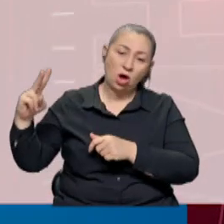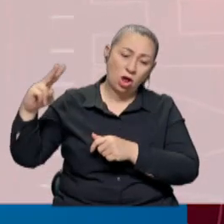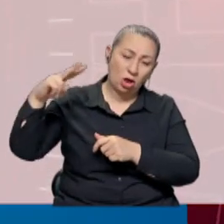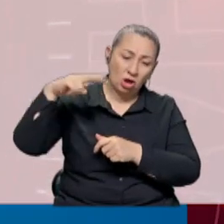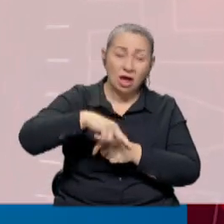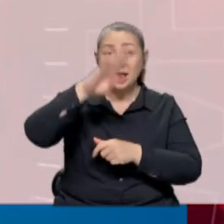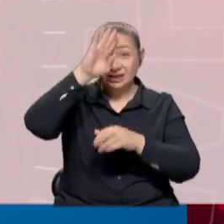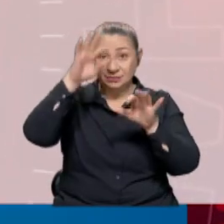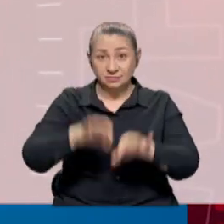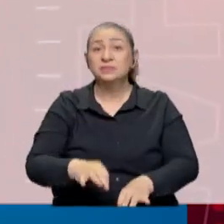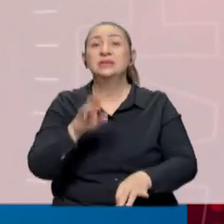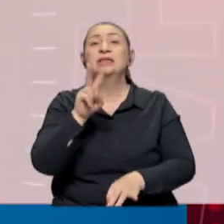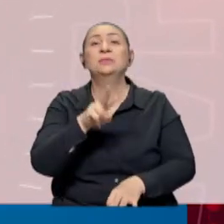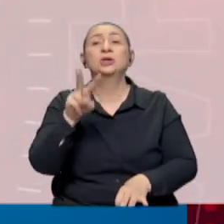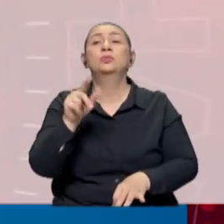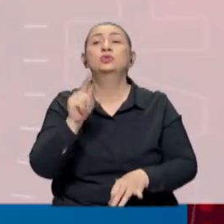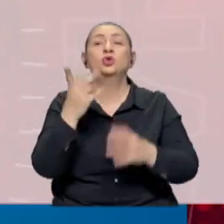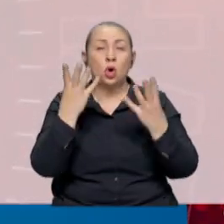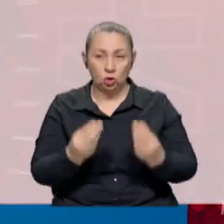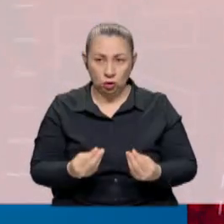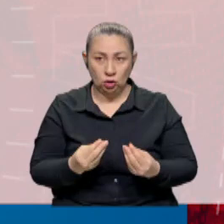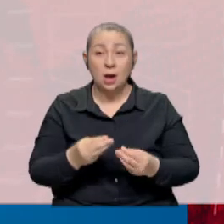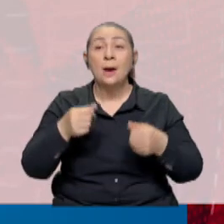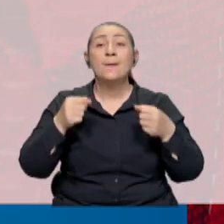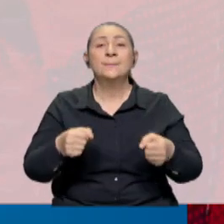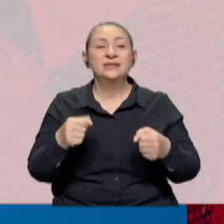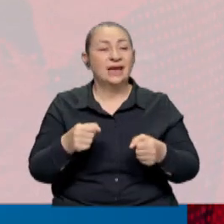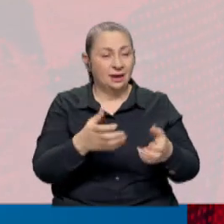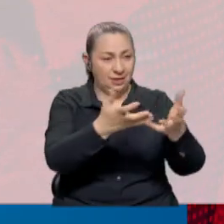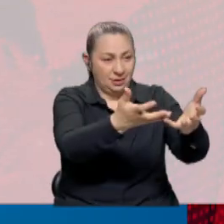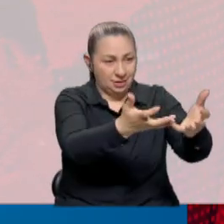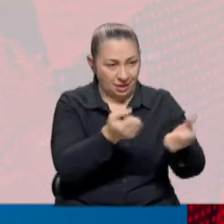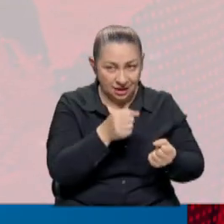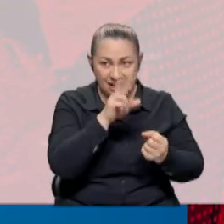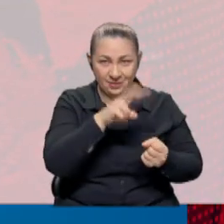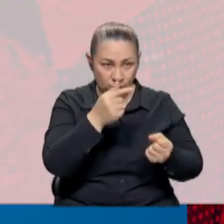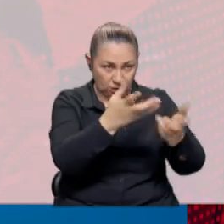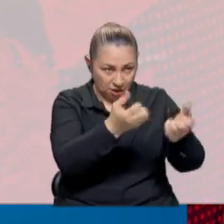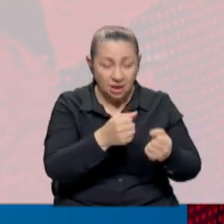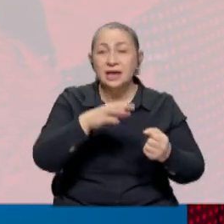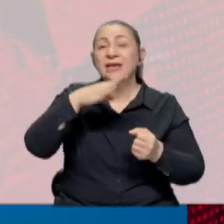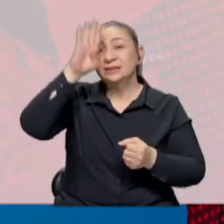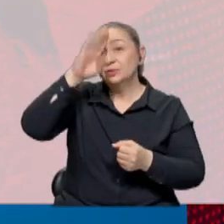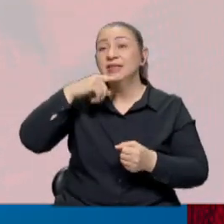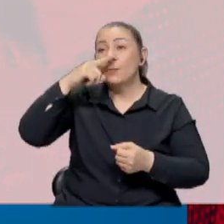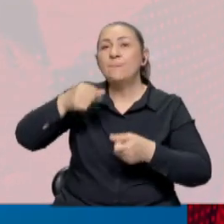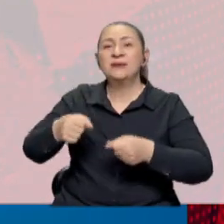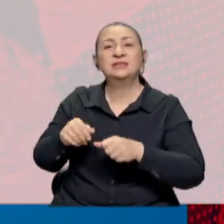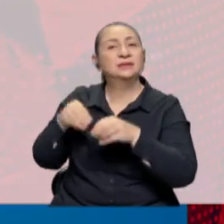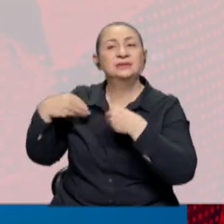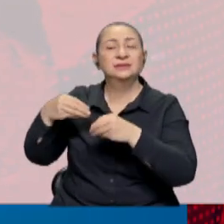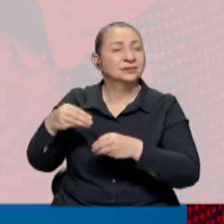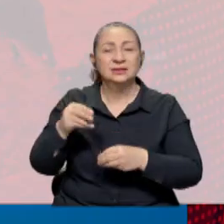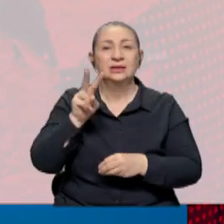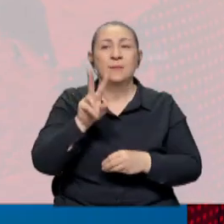İstanbul'a geldiğinde kilogram fiyatı 22,5 liraya yükseldi. Pazarca halden o fiyatı aldı. İstanbul Zeytinburnu'ndaki pazarda ise